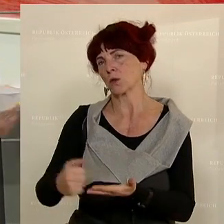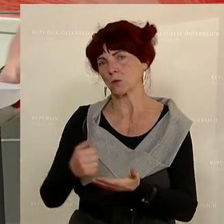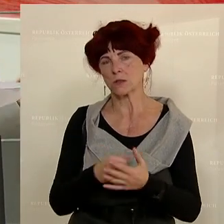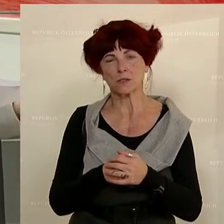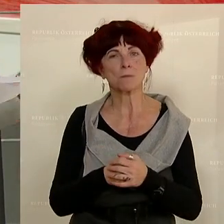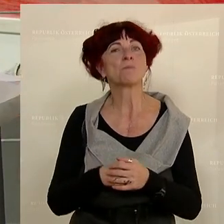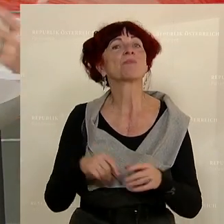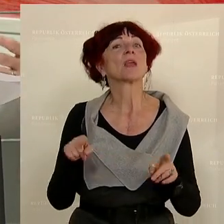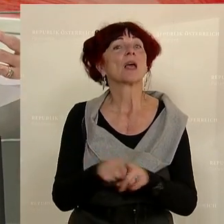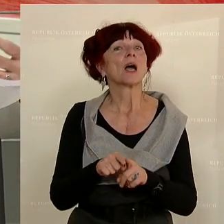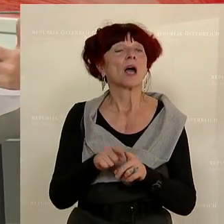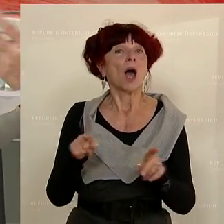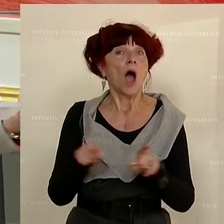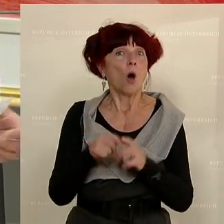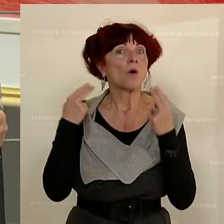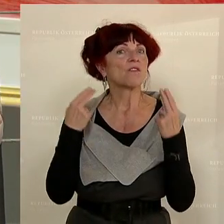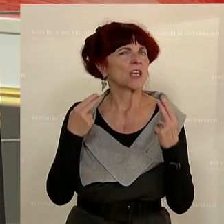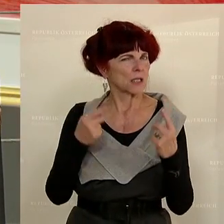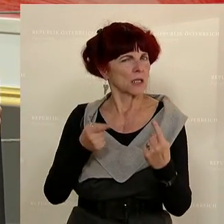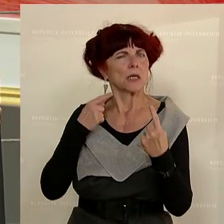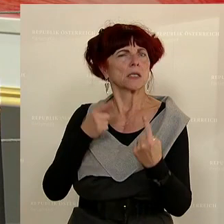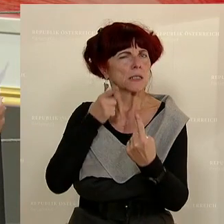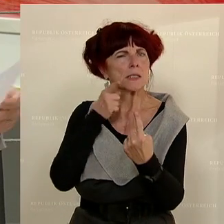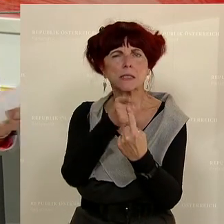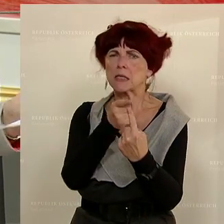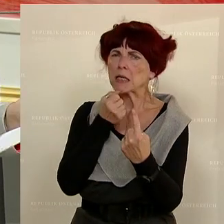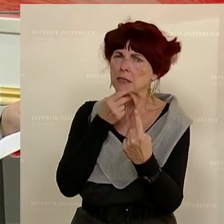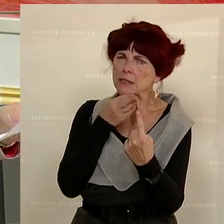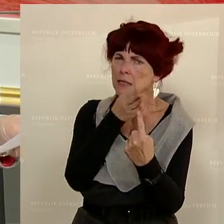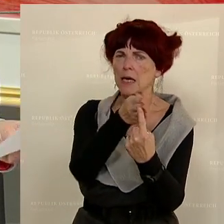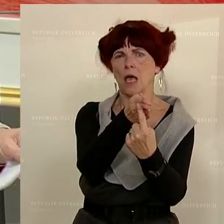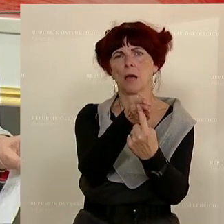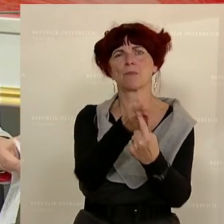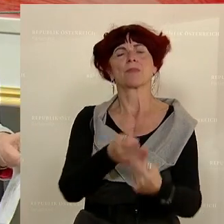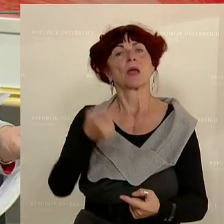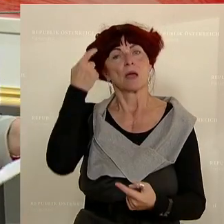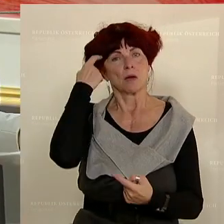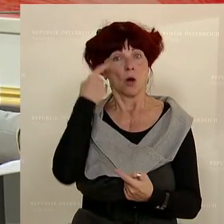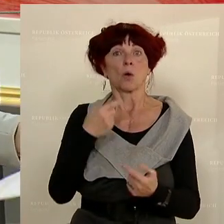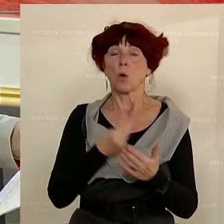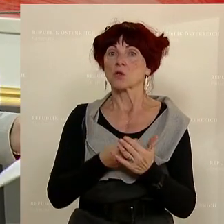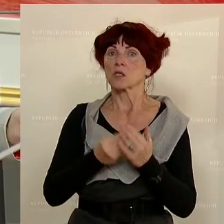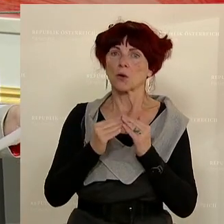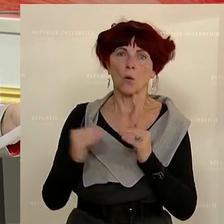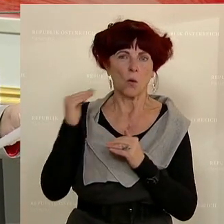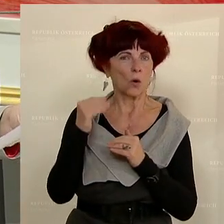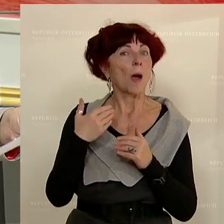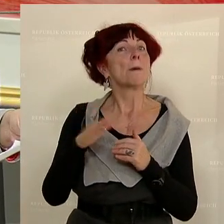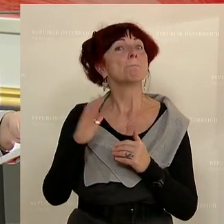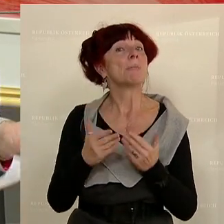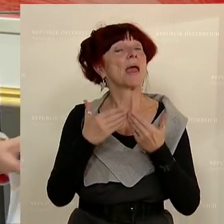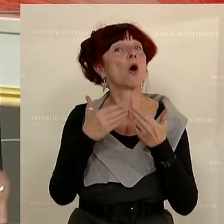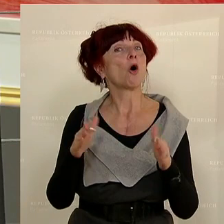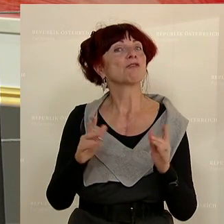die Frage der Treffsicherheit angesichts der hohen Kosten. Wir haben jetzt eine viel mehr offene Stellen am